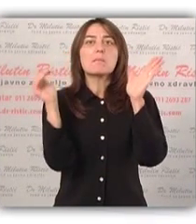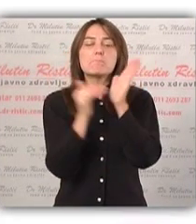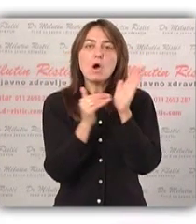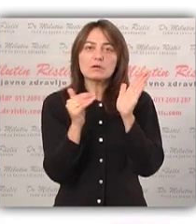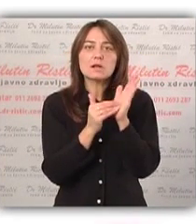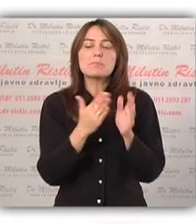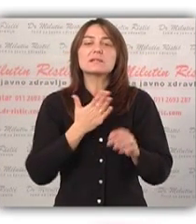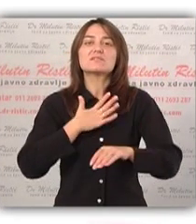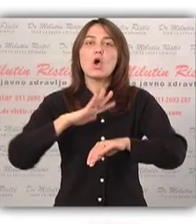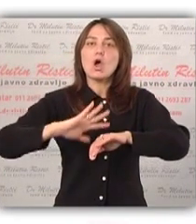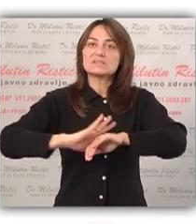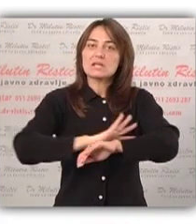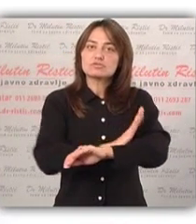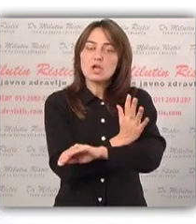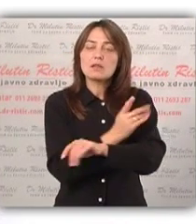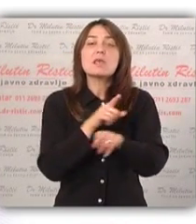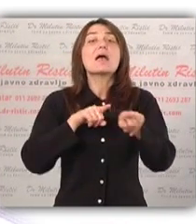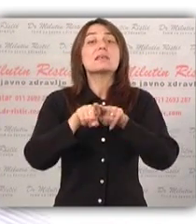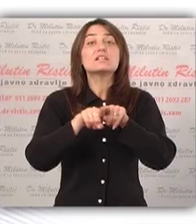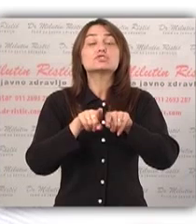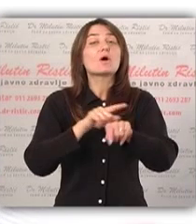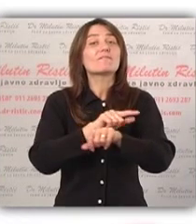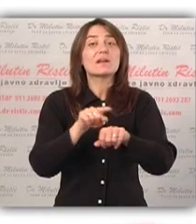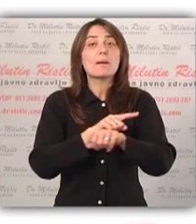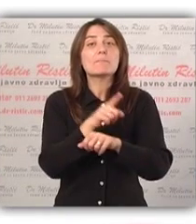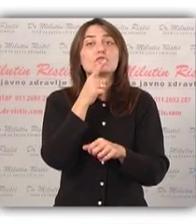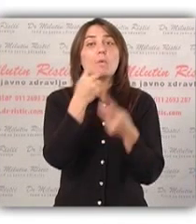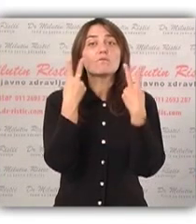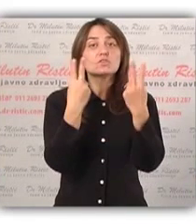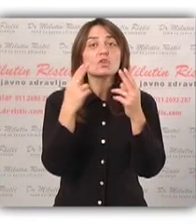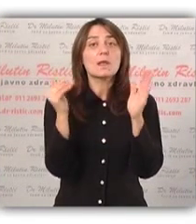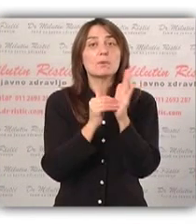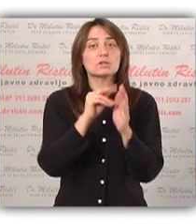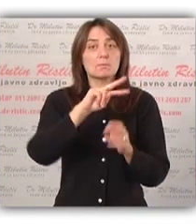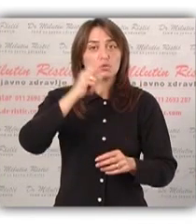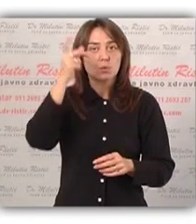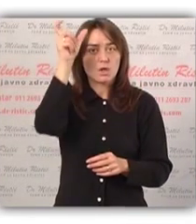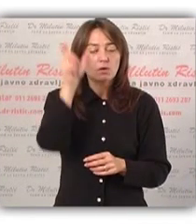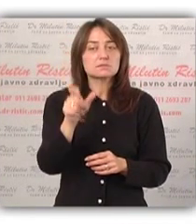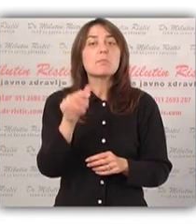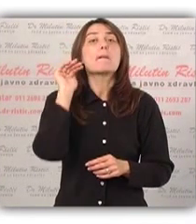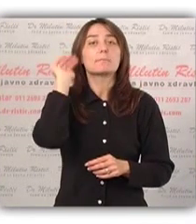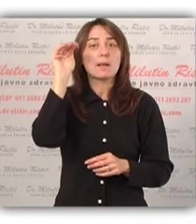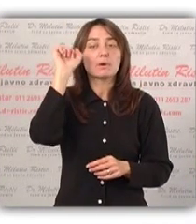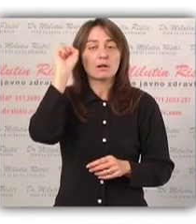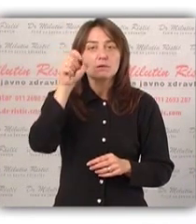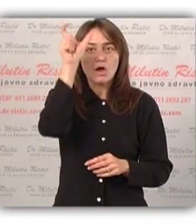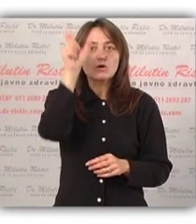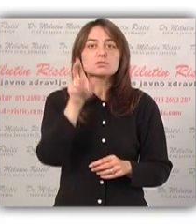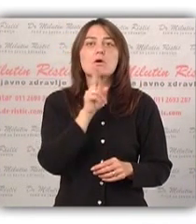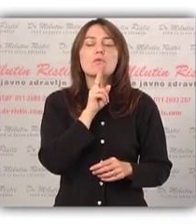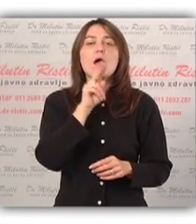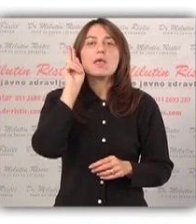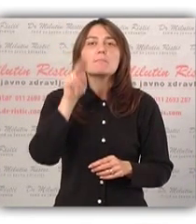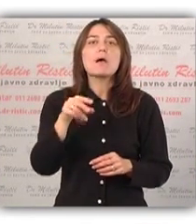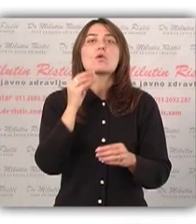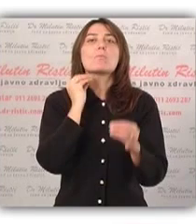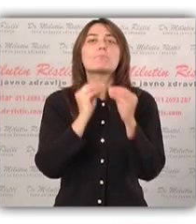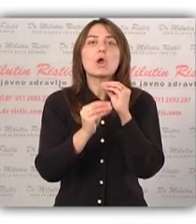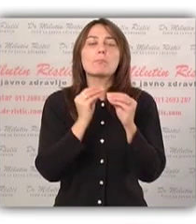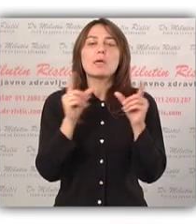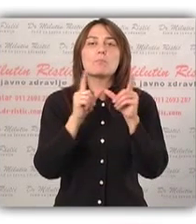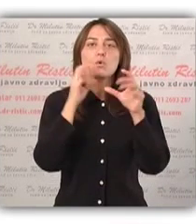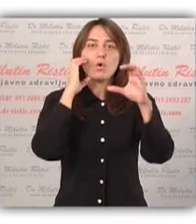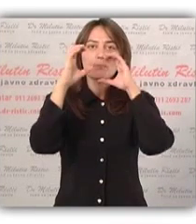potrebe, svoje osjećanja uz istovremeno uvažavanje potrebe drugih osoba. Preporuka je da osobe koje imaju